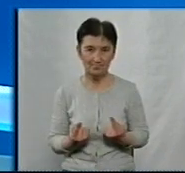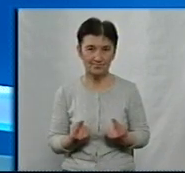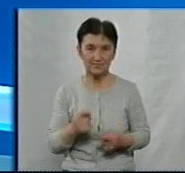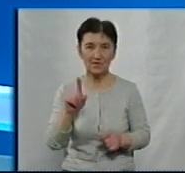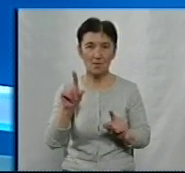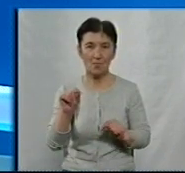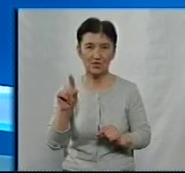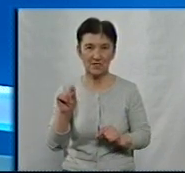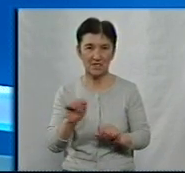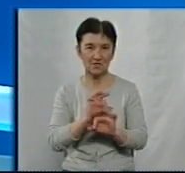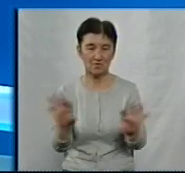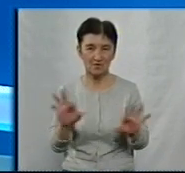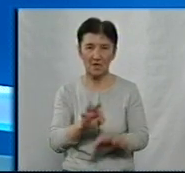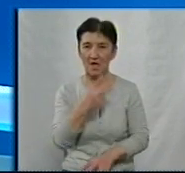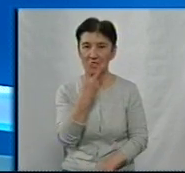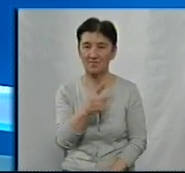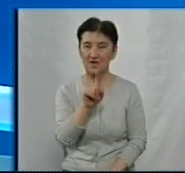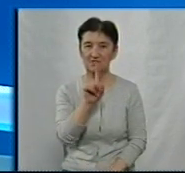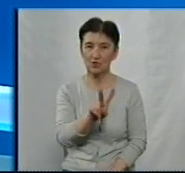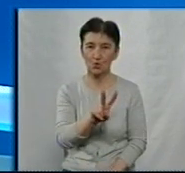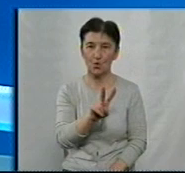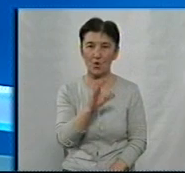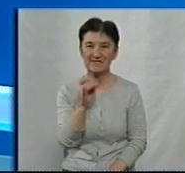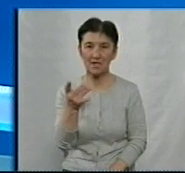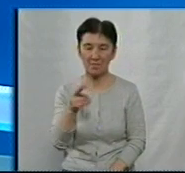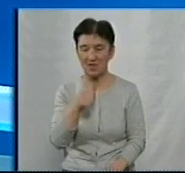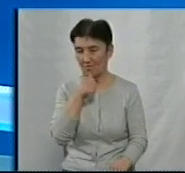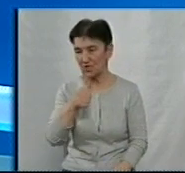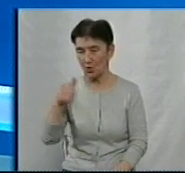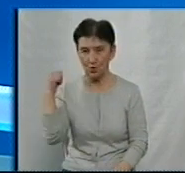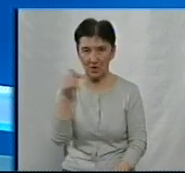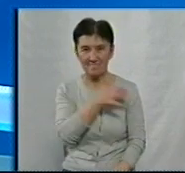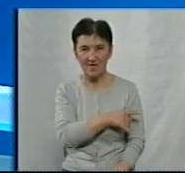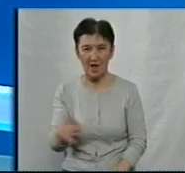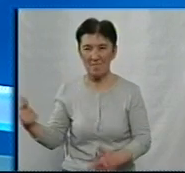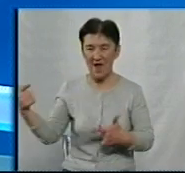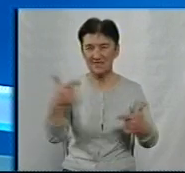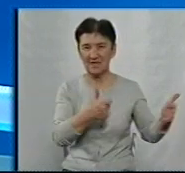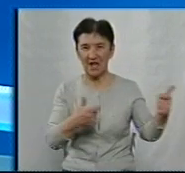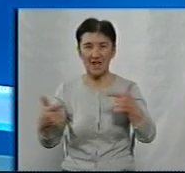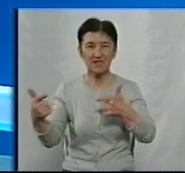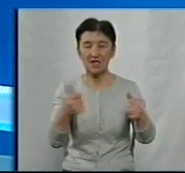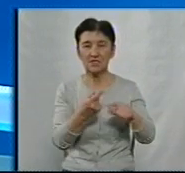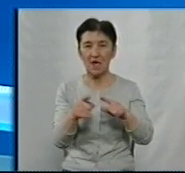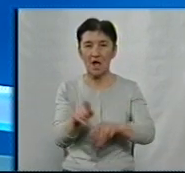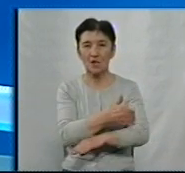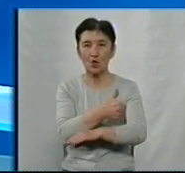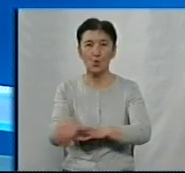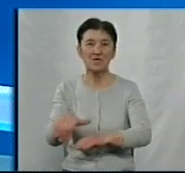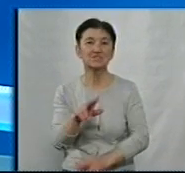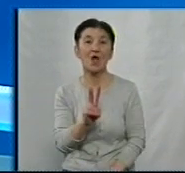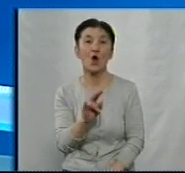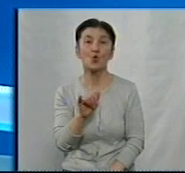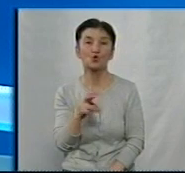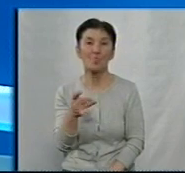у понеділок. Нагадаю, 22 серпня минулого року в Кропивницькому під час стрілянини біля слідчого ізолятора на вулиці Короп'ятникова